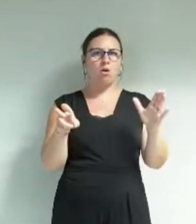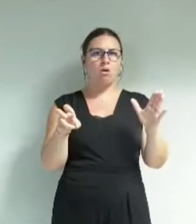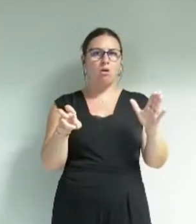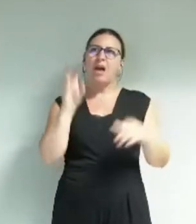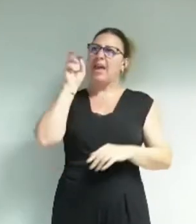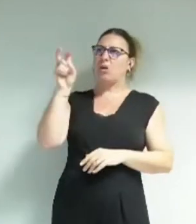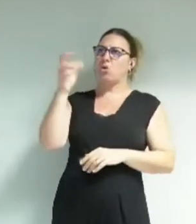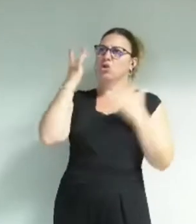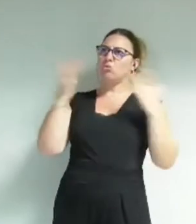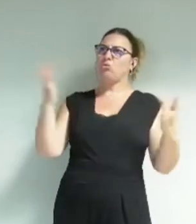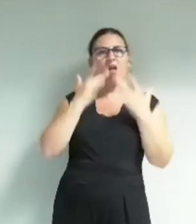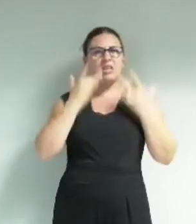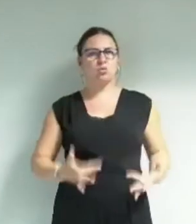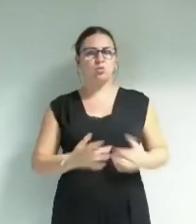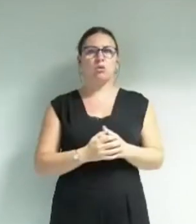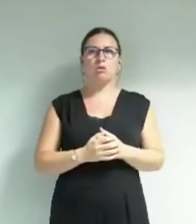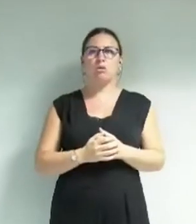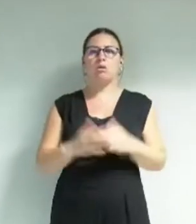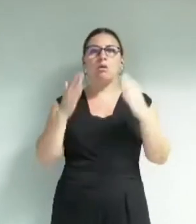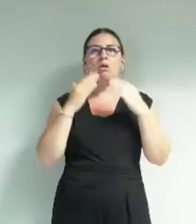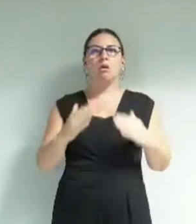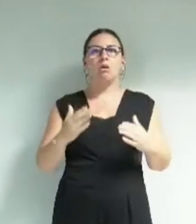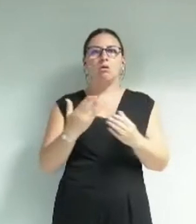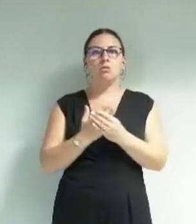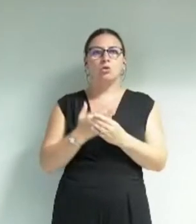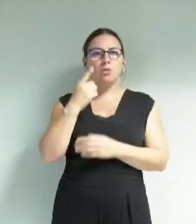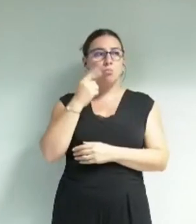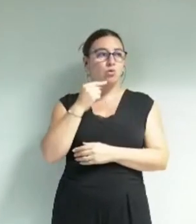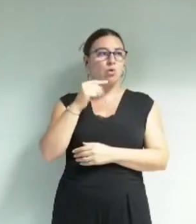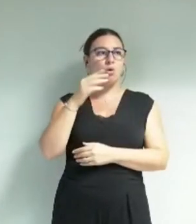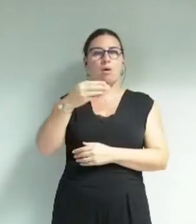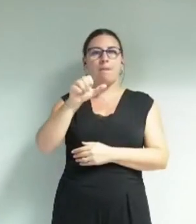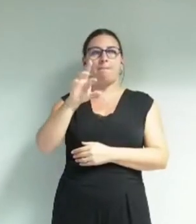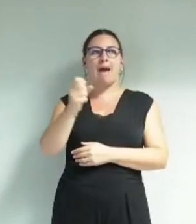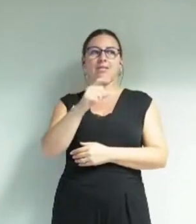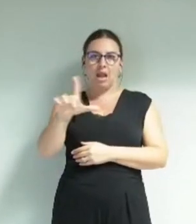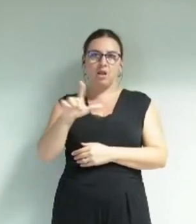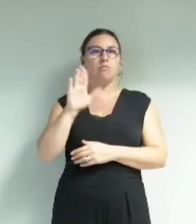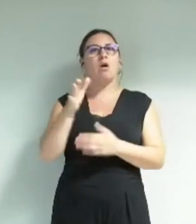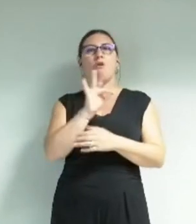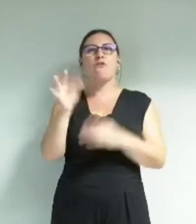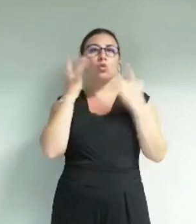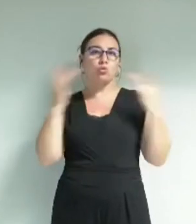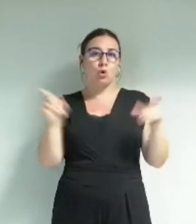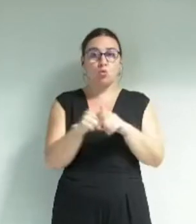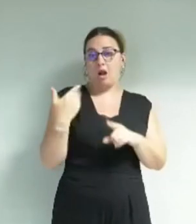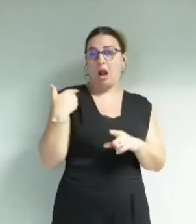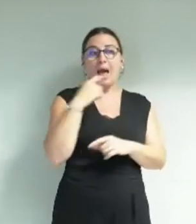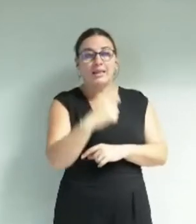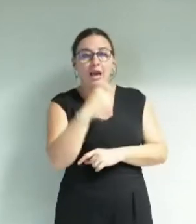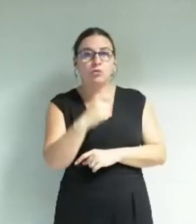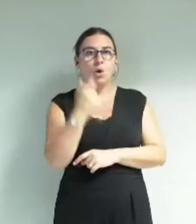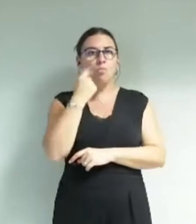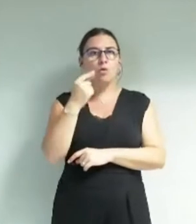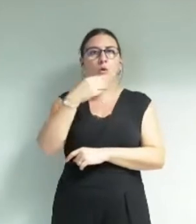culturelle, le dossier de Frédéric Martel sur France Culture, et dernièrement l'interview de Alain Martinez dans